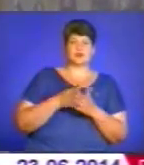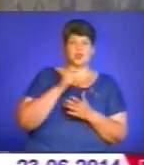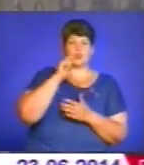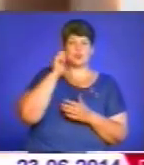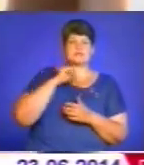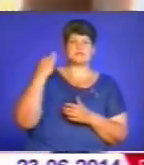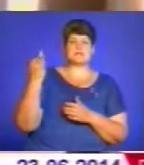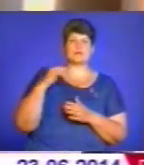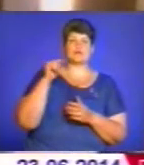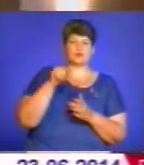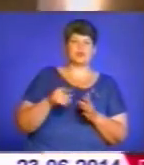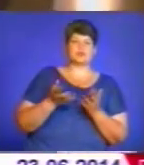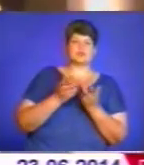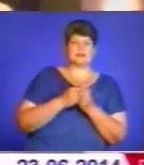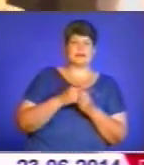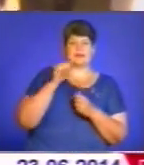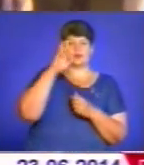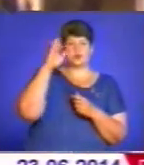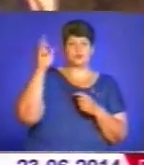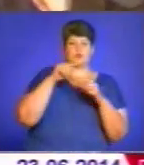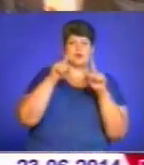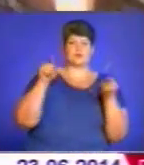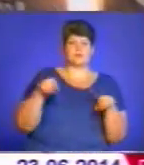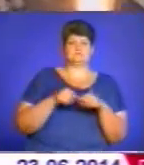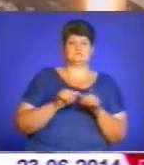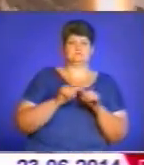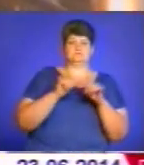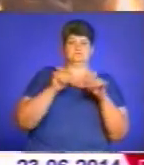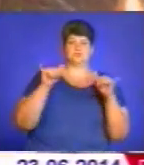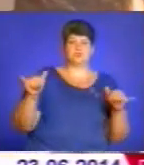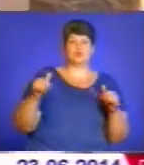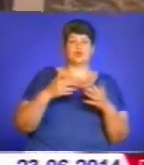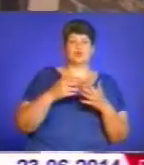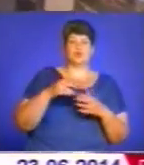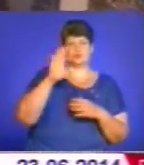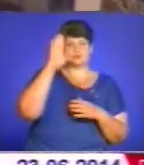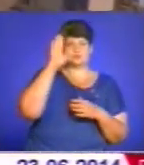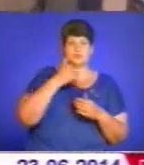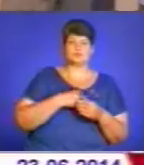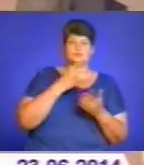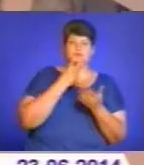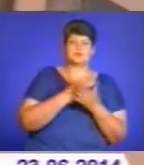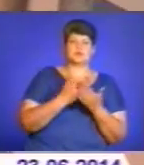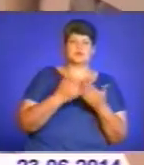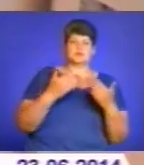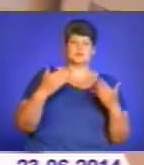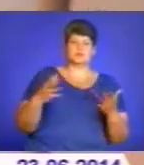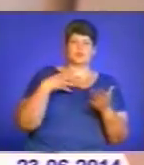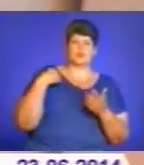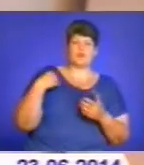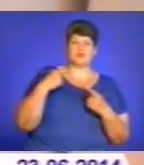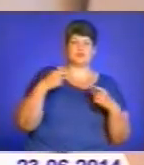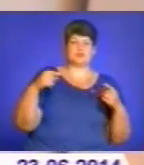історії, в тому числі іконографії, зростає. Тому колекціонер планує показати виставку у Львові та інших містах